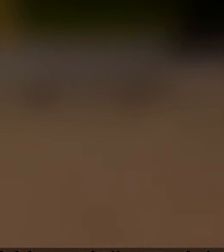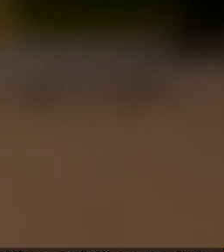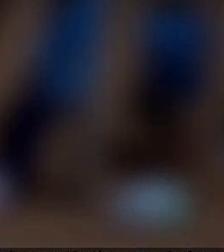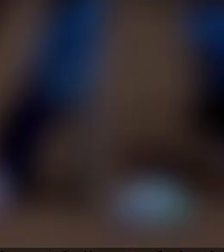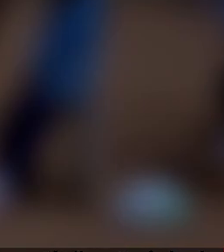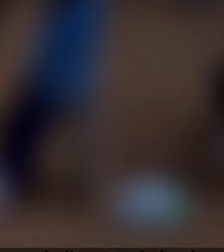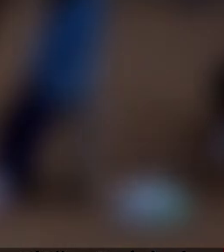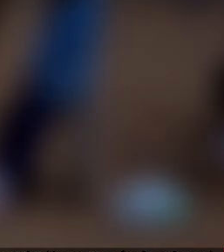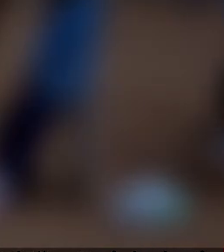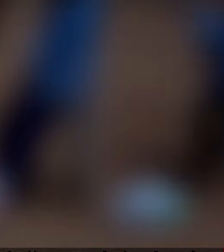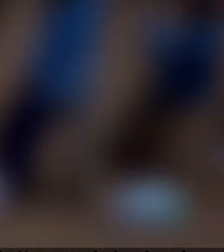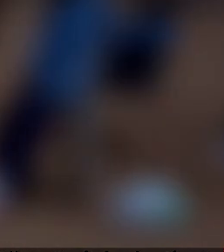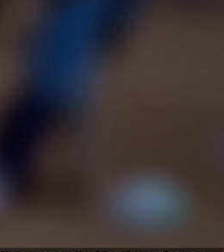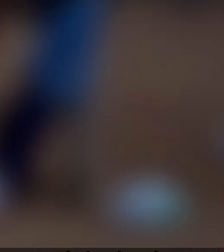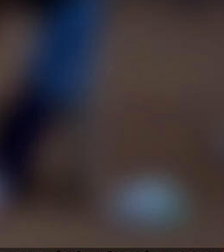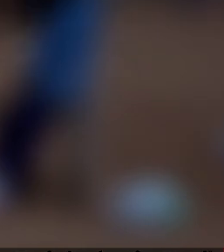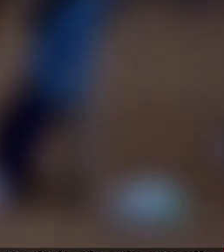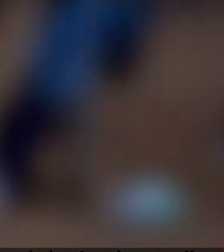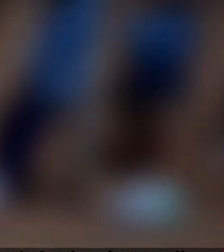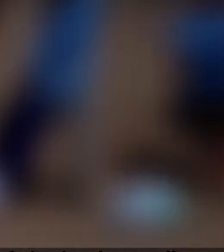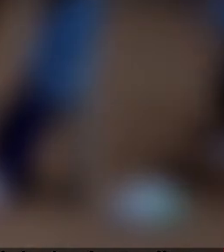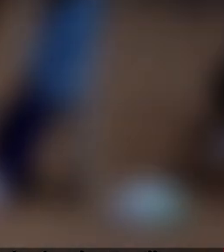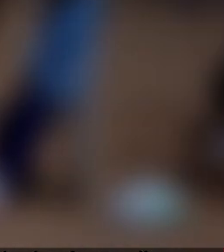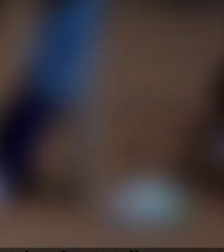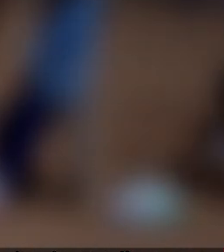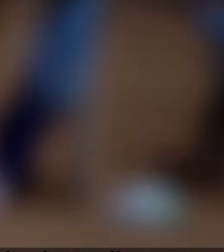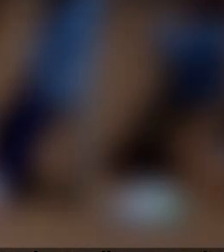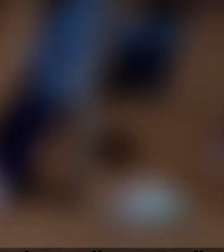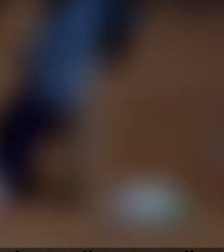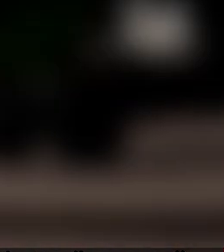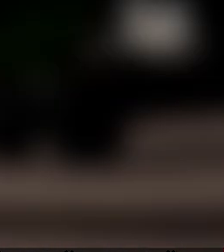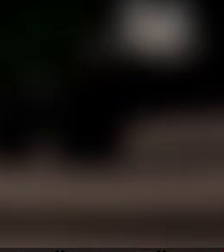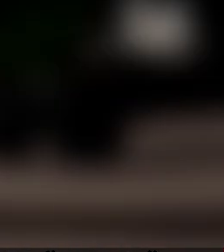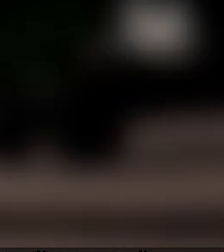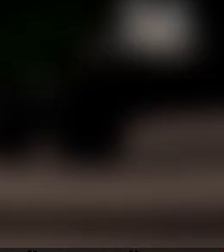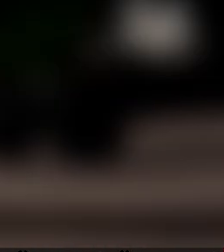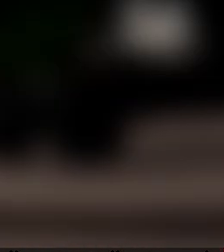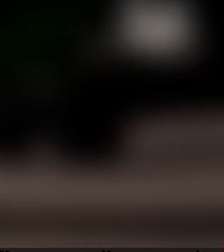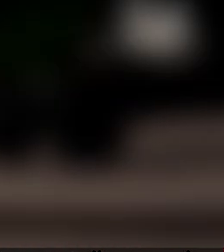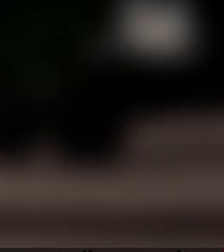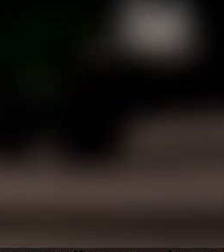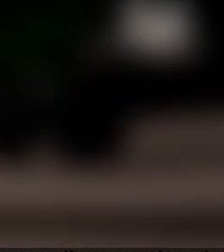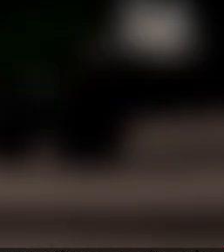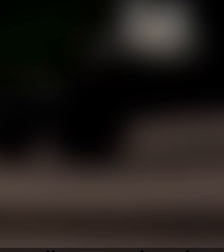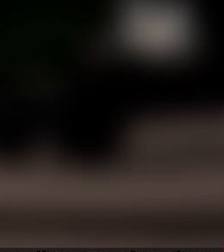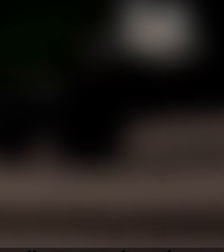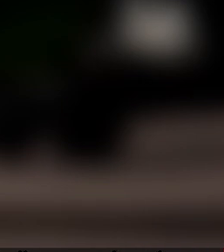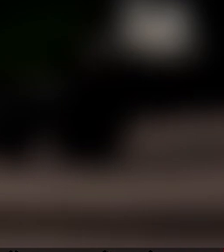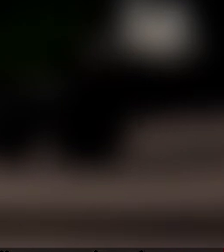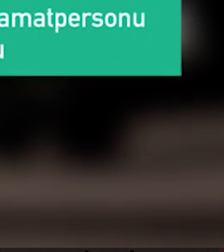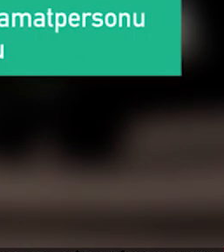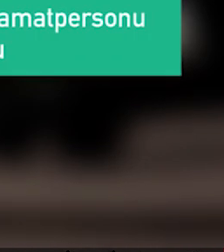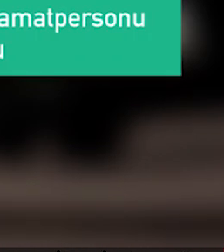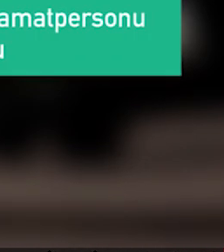attīstības ministrs ir atlaidus domas priekšādātāju, viņu vairs nevar atkārtoti ievēlēt par šā sasaukuma domas priekšādātāju.